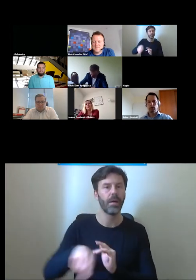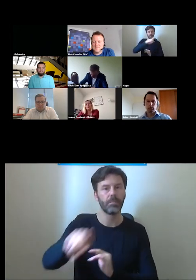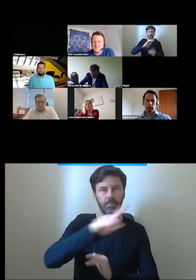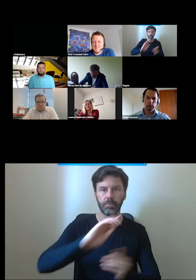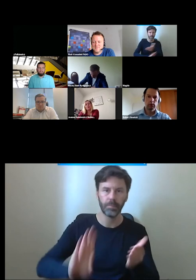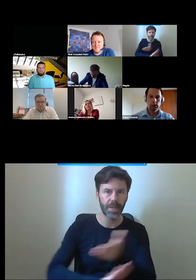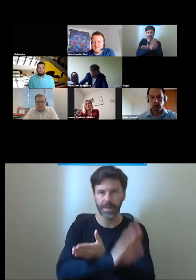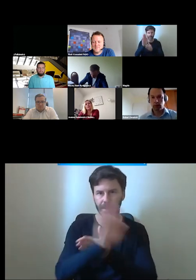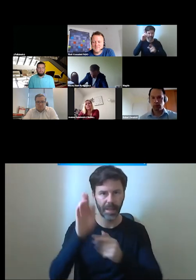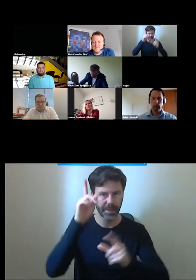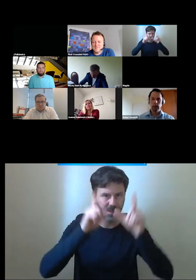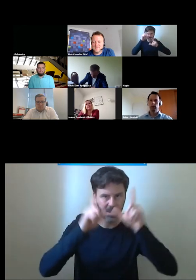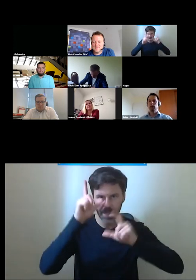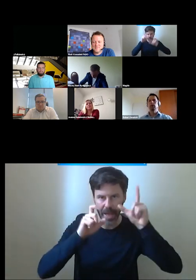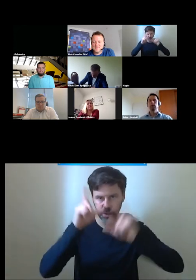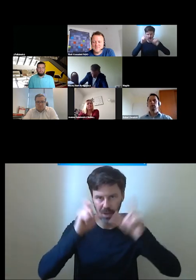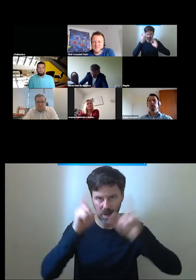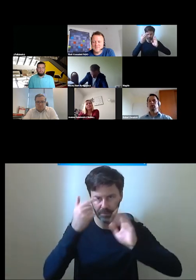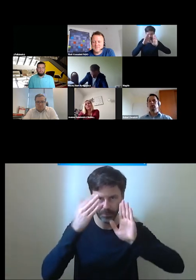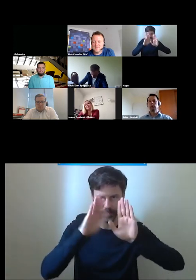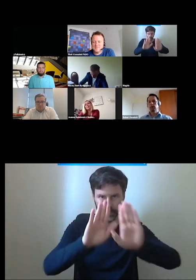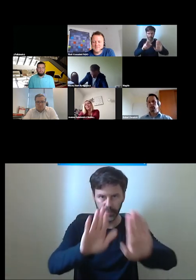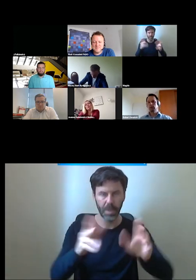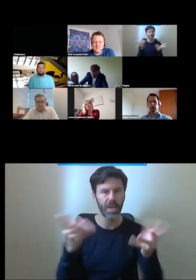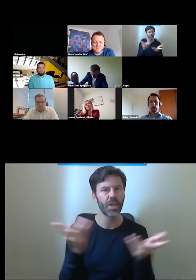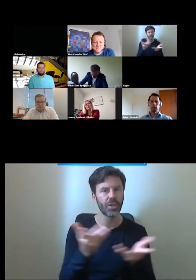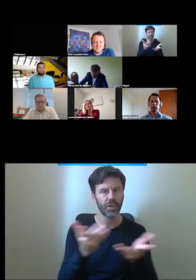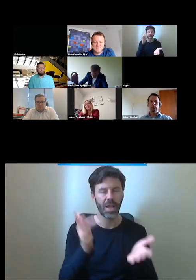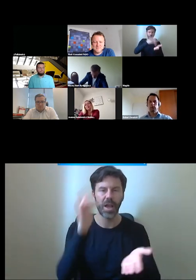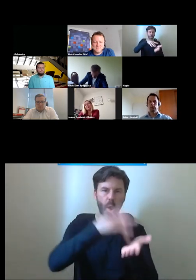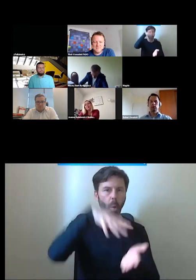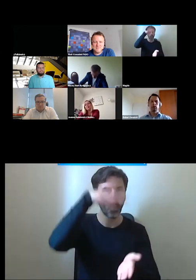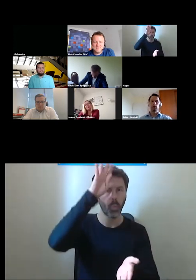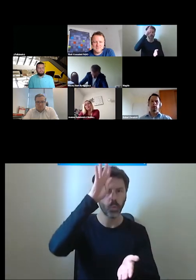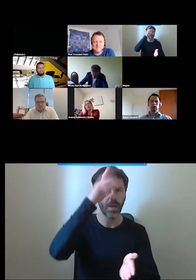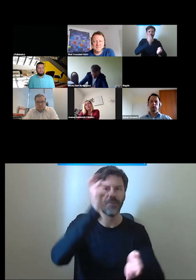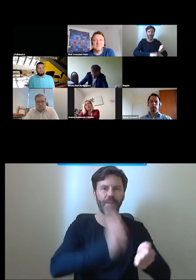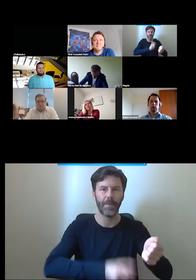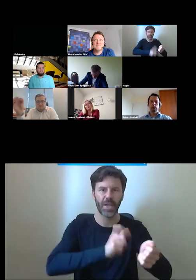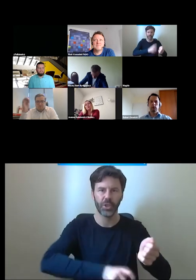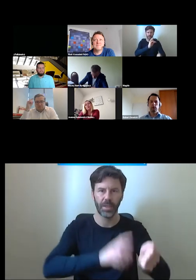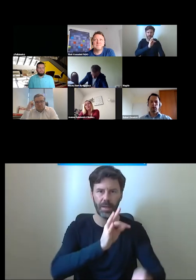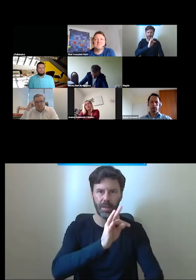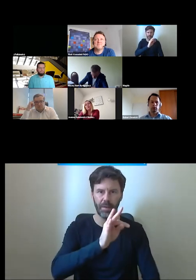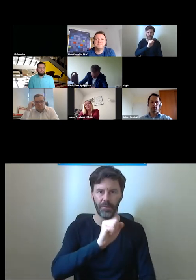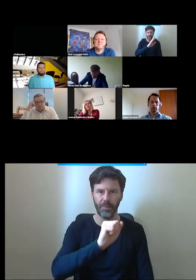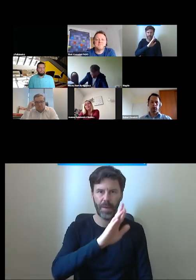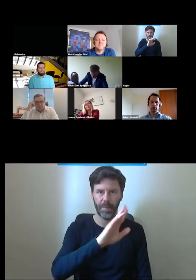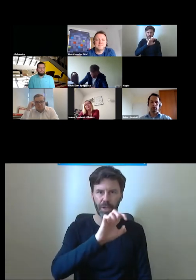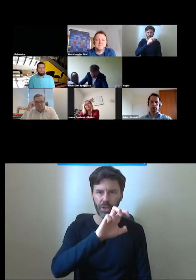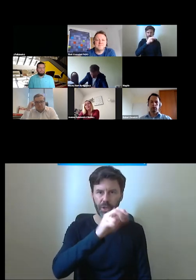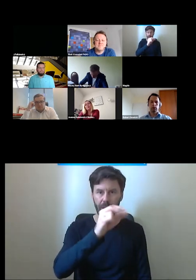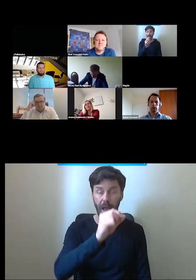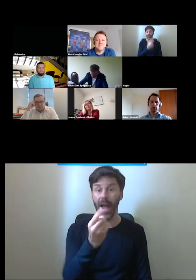fotografii zrobionych na Twarcu Łódź Fabryczna i dodatkowo nałożyłem